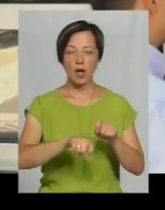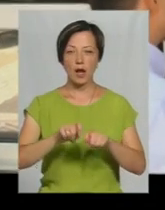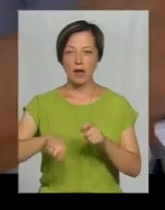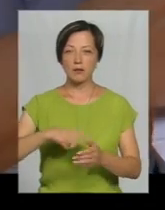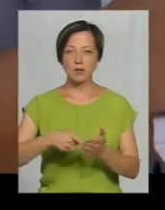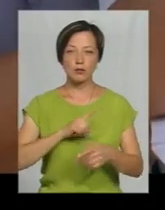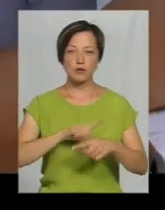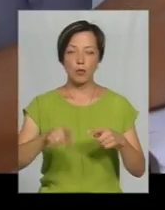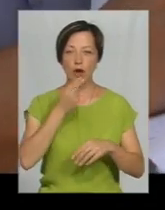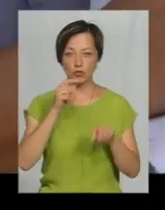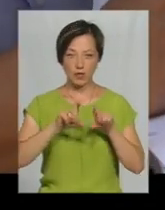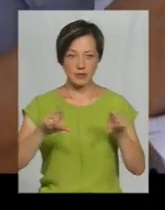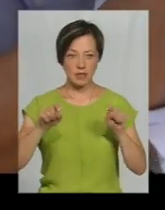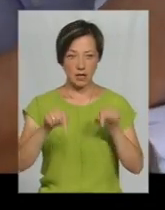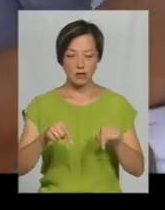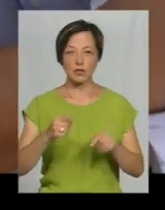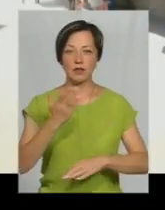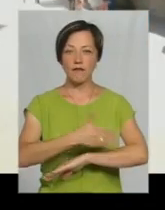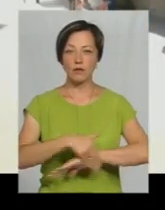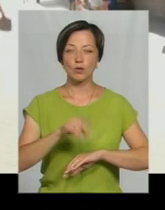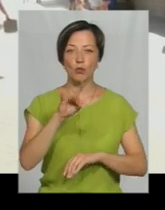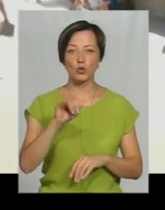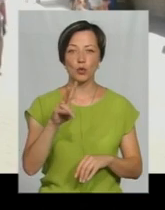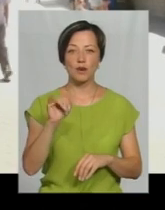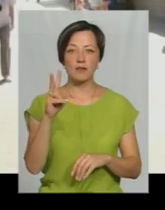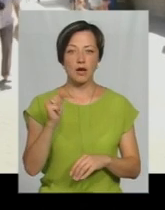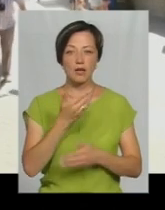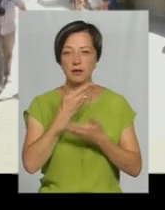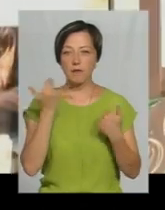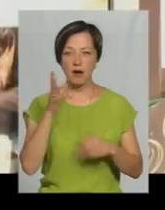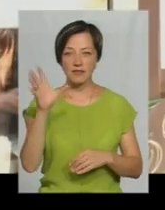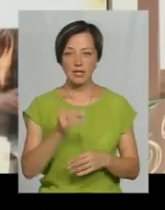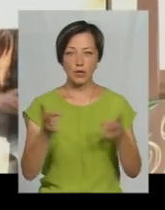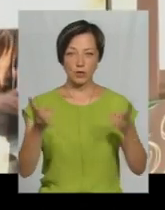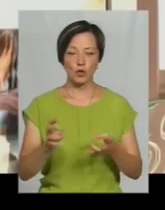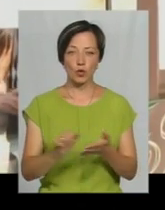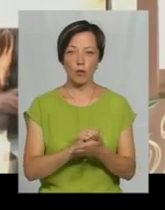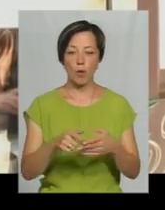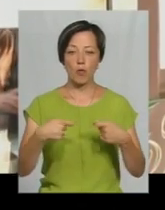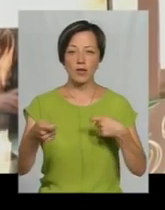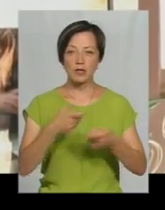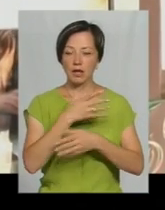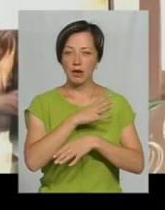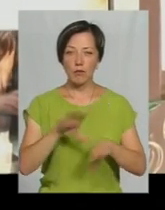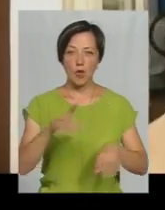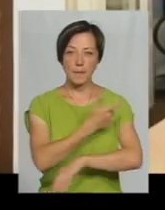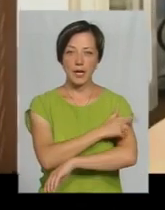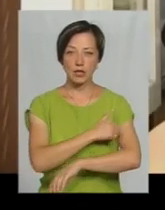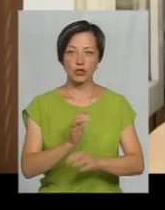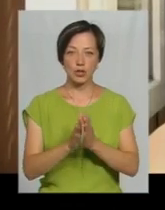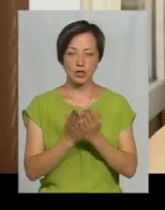фастфуду. У закладі швидкого харчування, що знаходиться на Проскурівській, не виявило усіх необхідних документів. У продавця не було з собою медичної книжки.